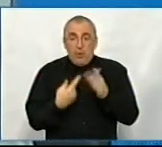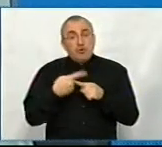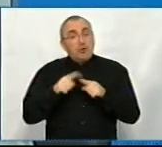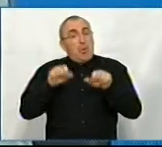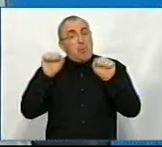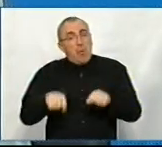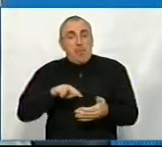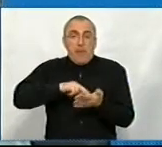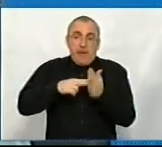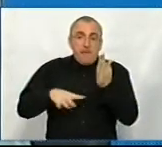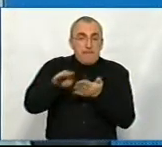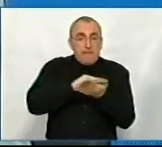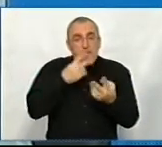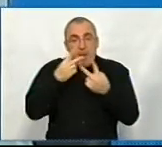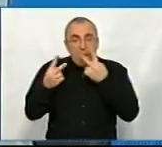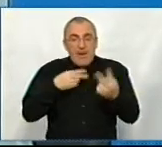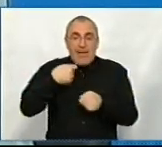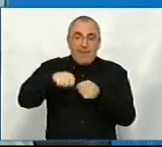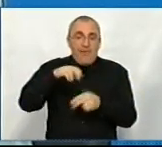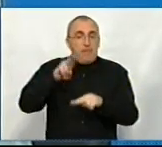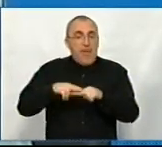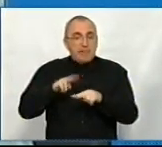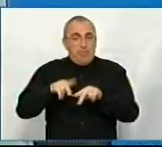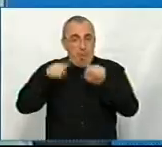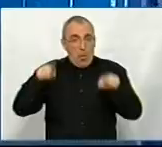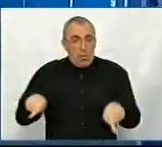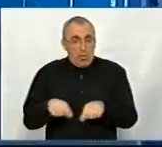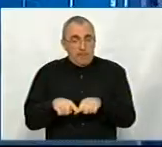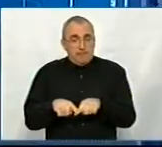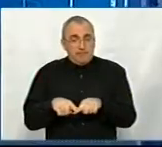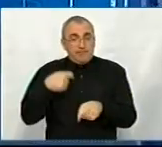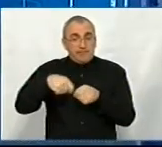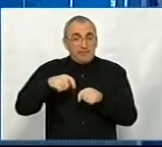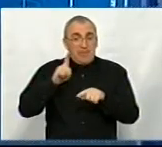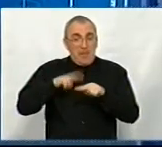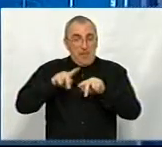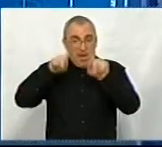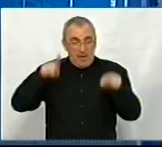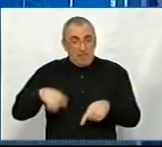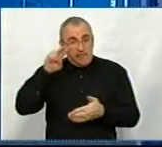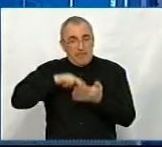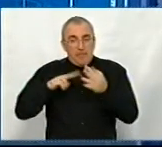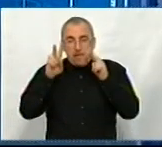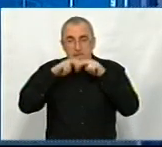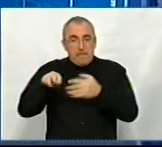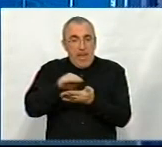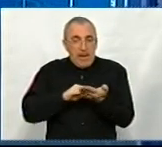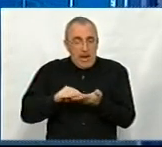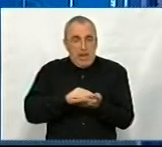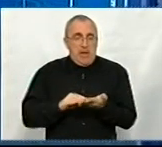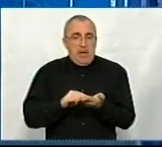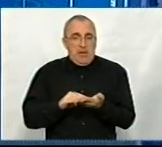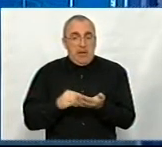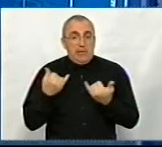можливо, плануєте переглядати цей інвестиційний паспорт? Ну, інвестиційний паспорт ми дійсно плануємо переглядати. От